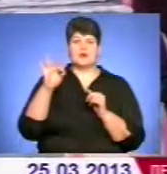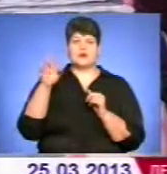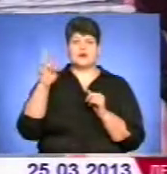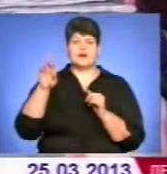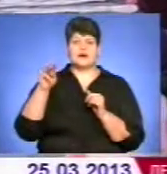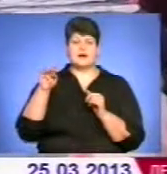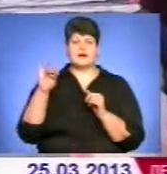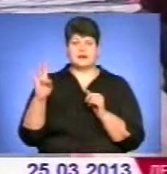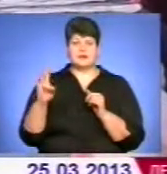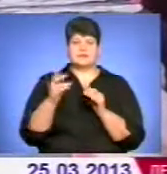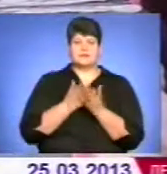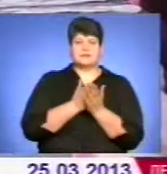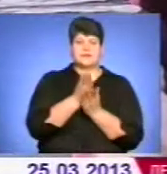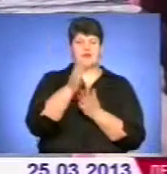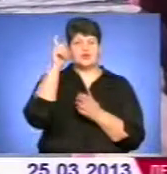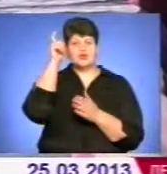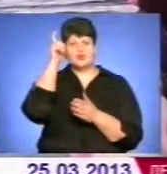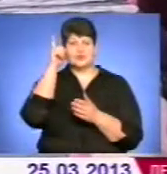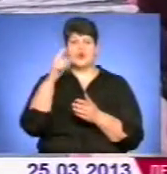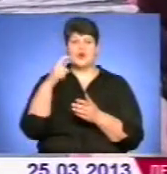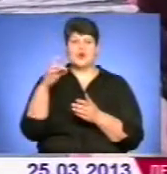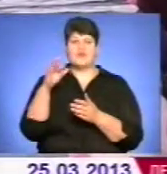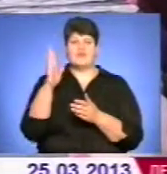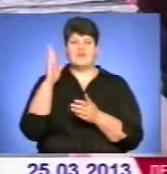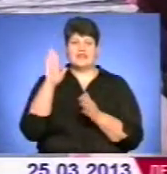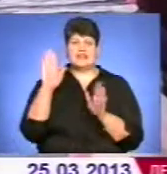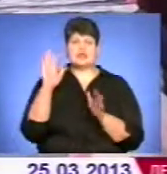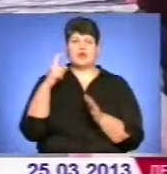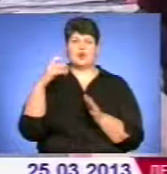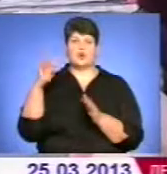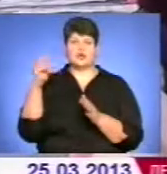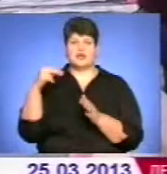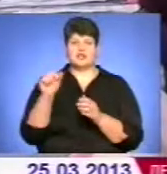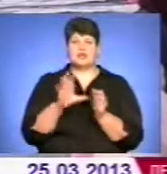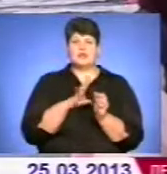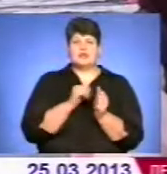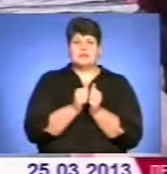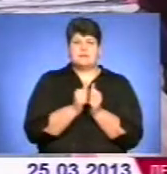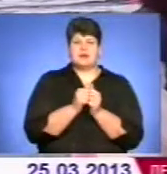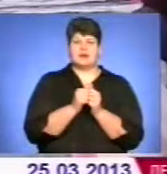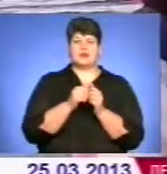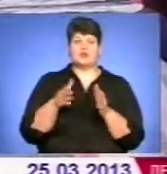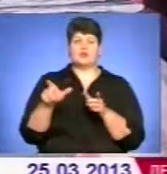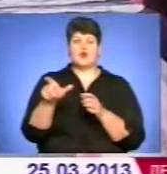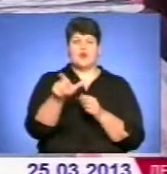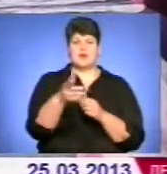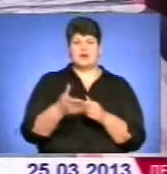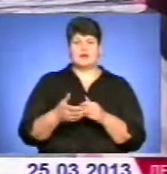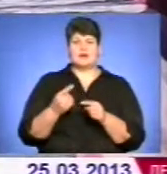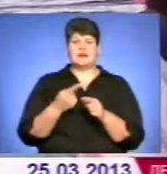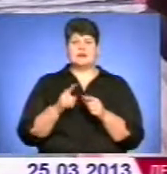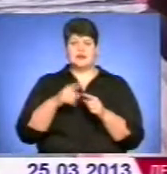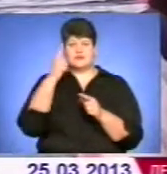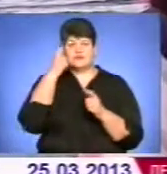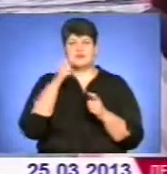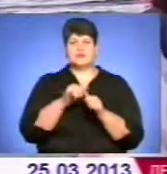трасі до Чорткова. Великі ходачки в ту сторону стояли прямо біля дороги за метіль. Інформація